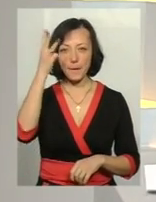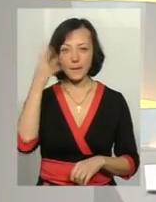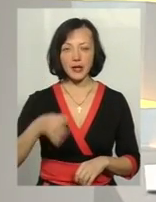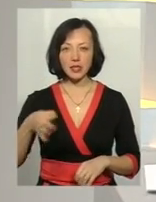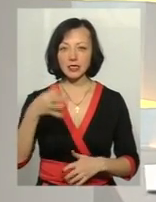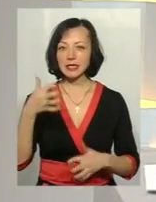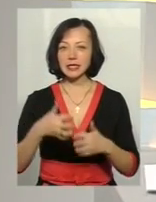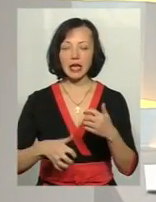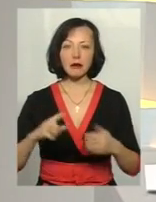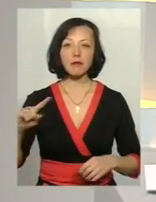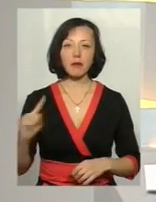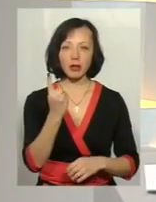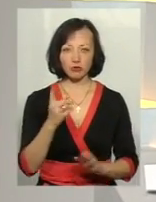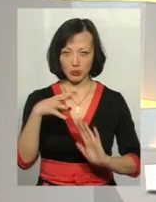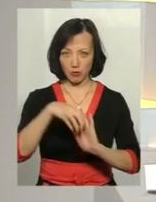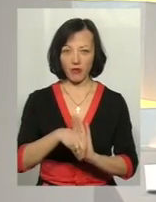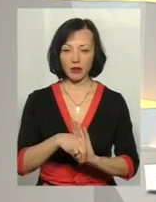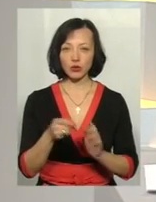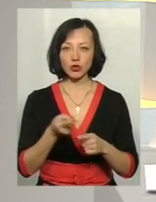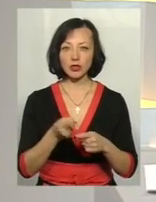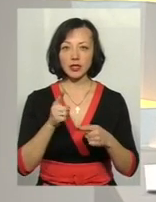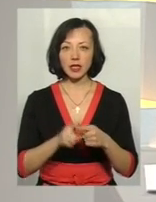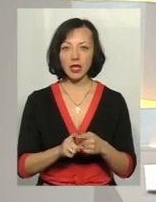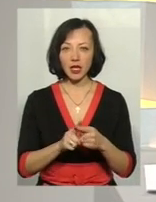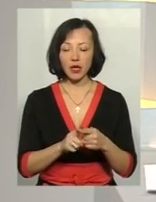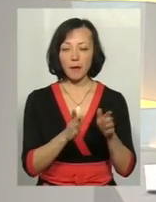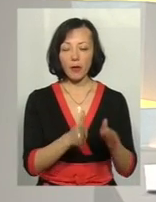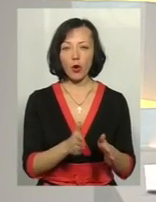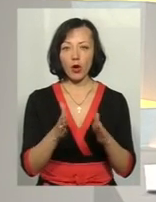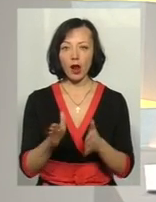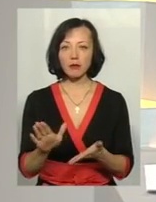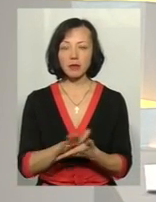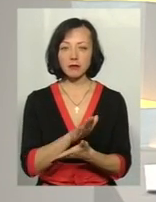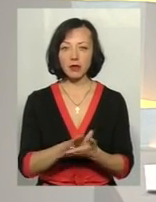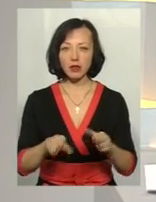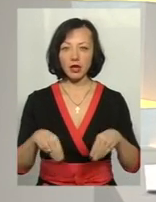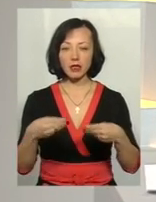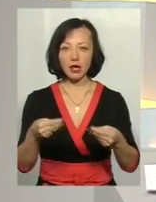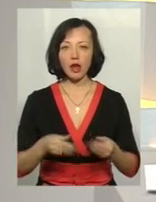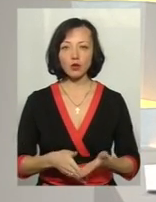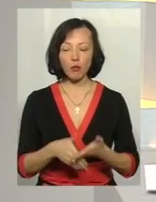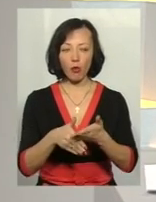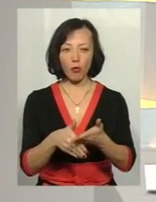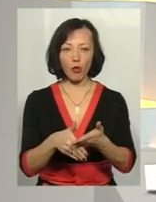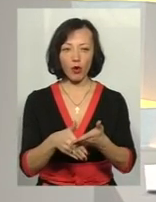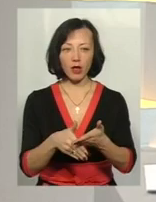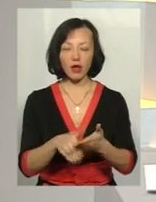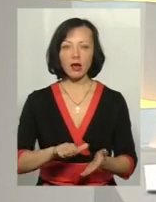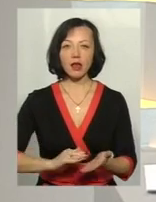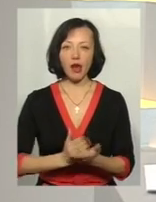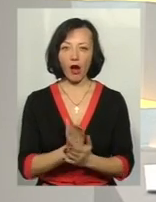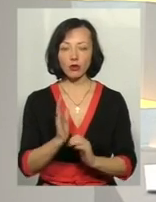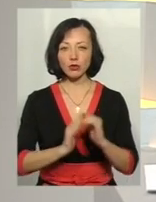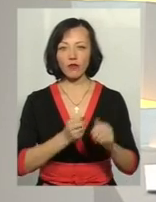серед піонерів запровадження тих норм безоплатності надання допомоги, якісної